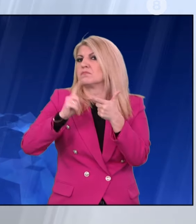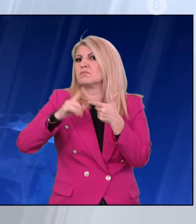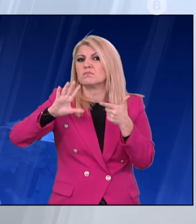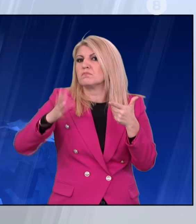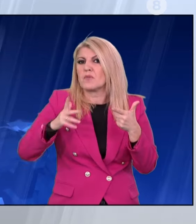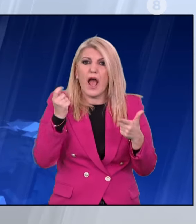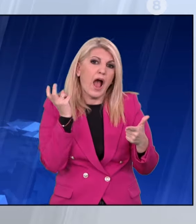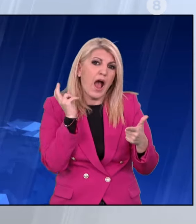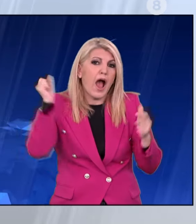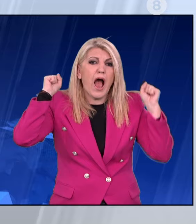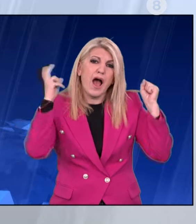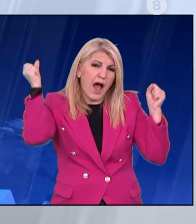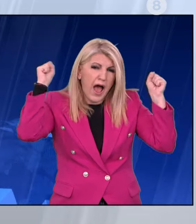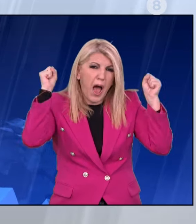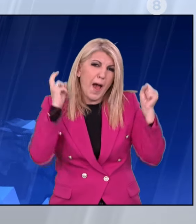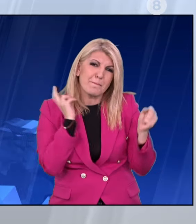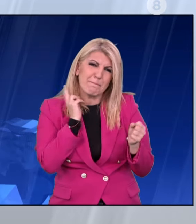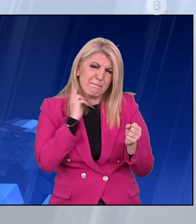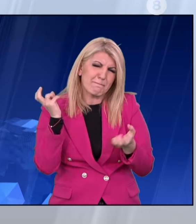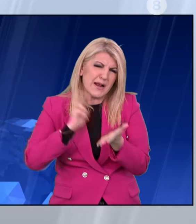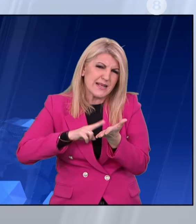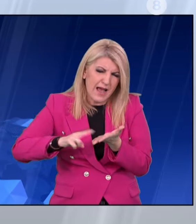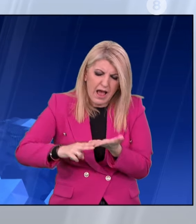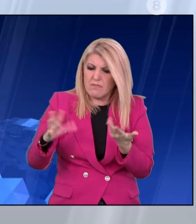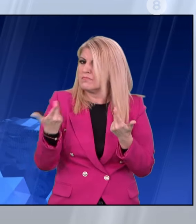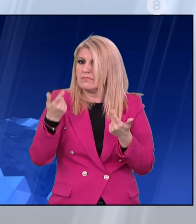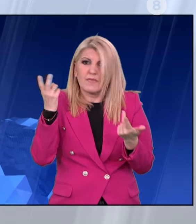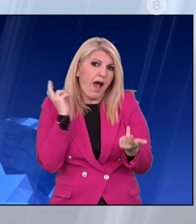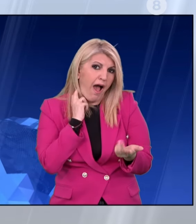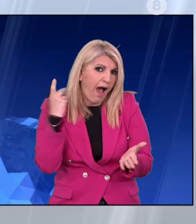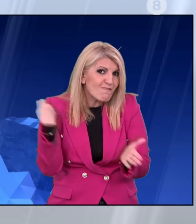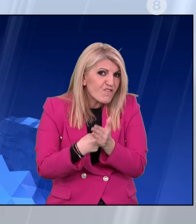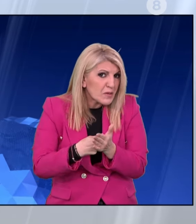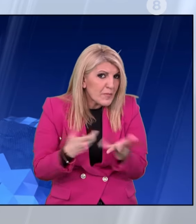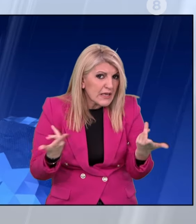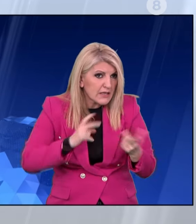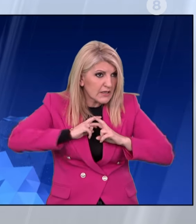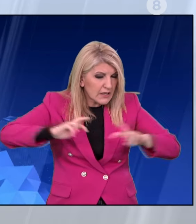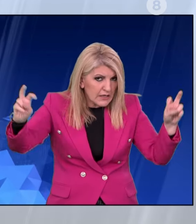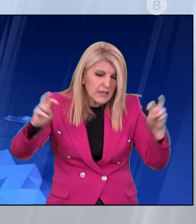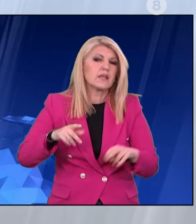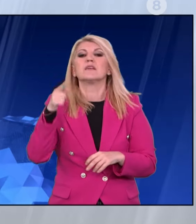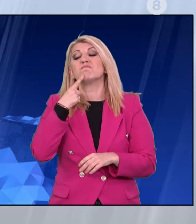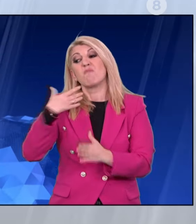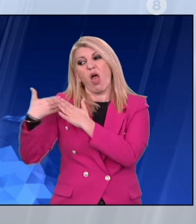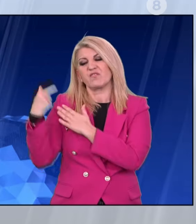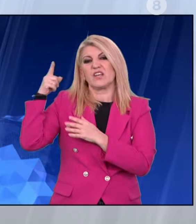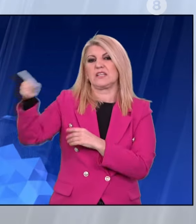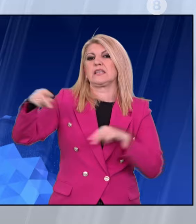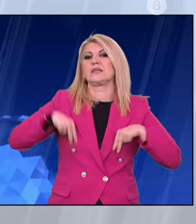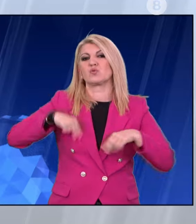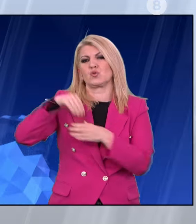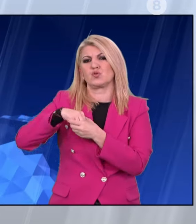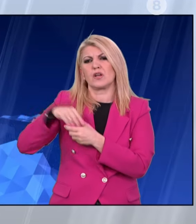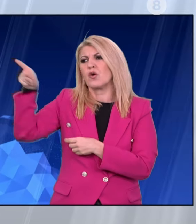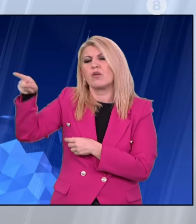σχήρας της λέγοντας ότι όταν έγινε η διαρροή στοιχείων δεν ήταν εκείνη υπουργός. Σκληρή ήταν η αντίδραση της αντιπολίτευσης. Σε